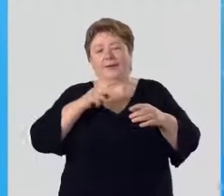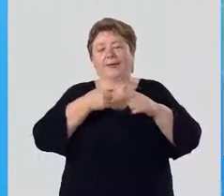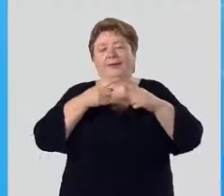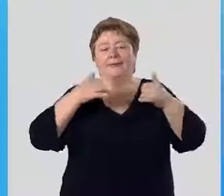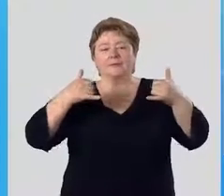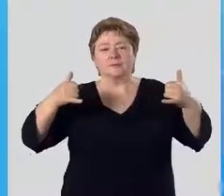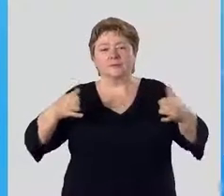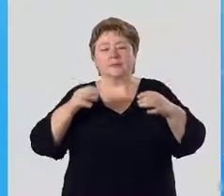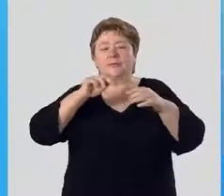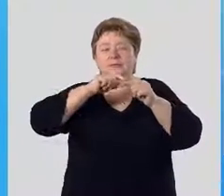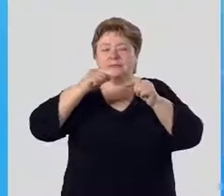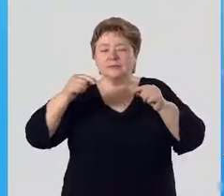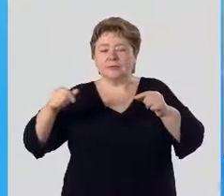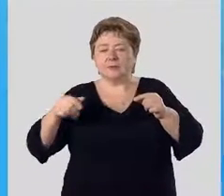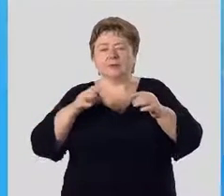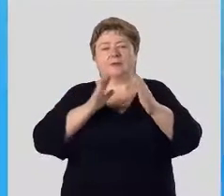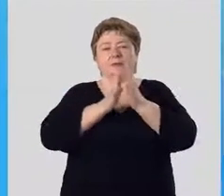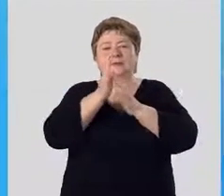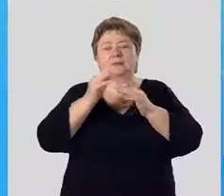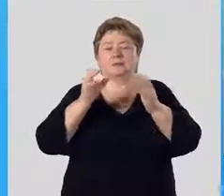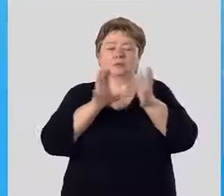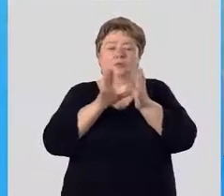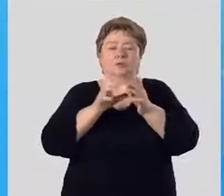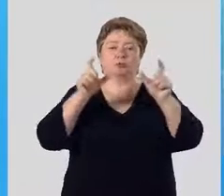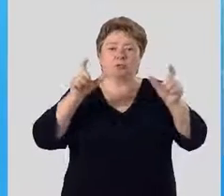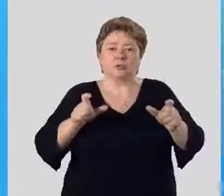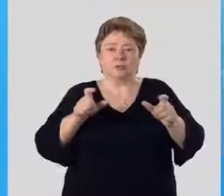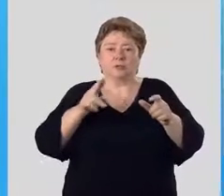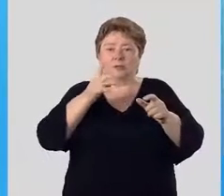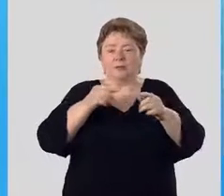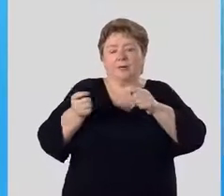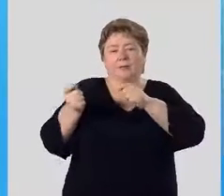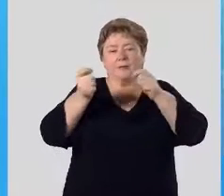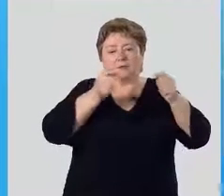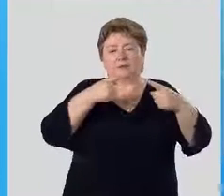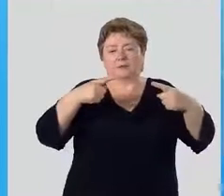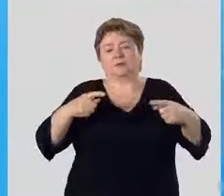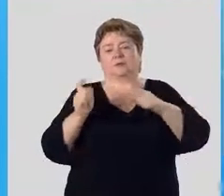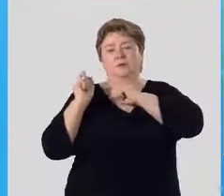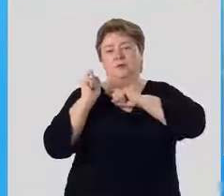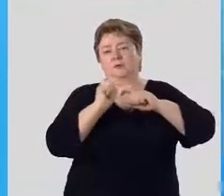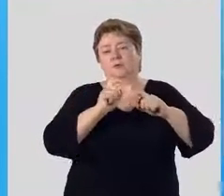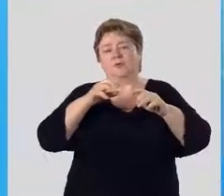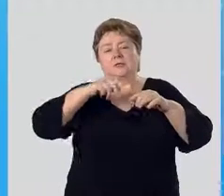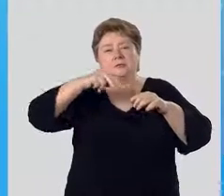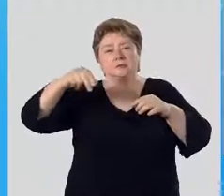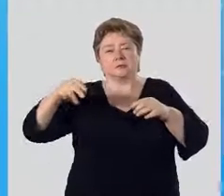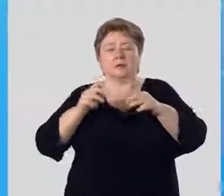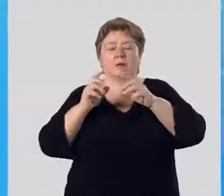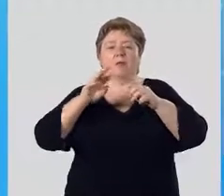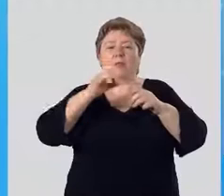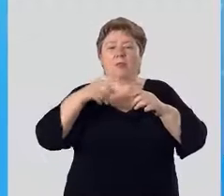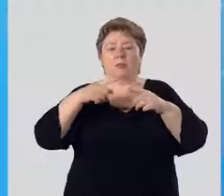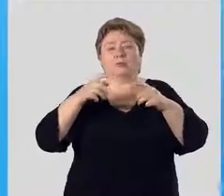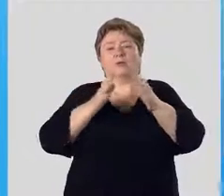распространение семян растения с помощью человека. При перевозке различных грузов семена и плоды